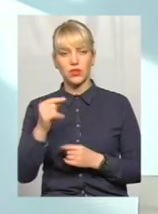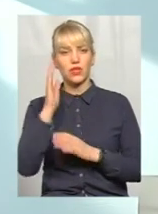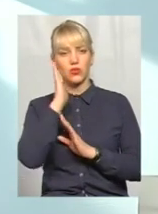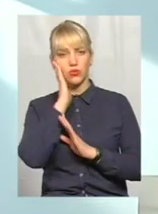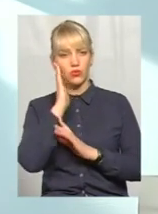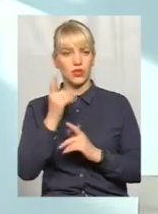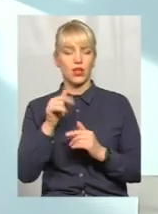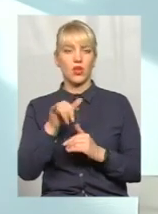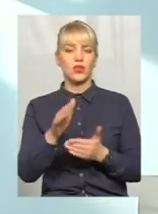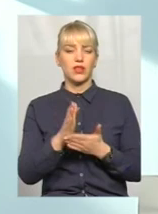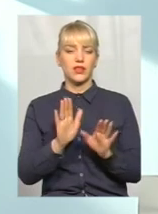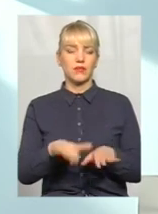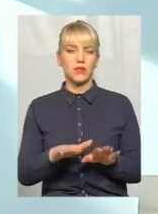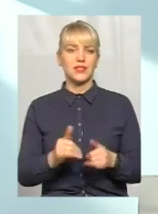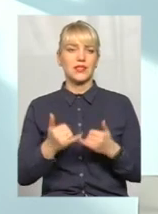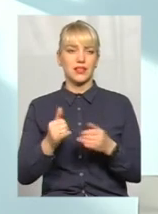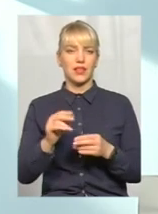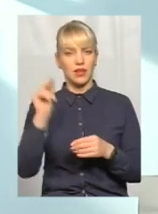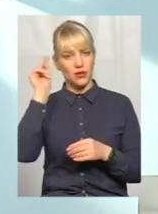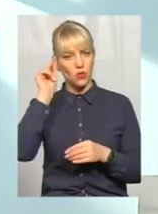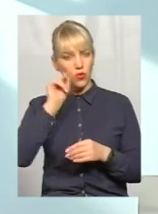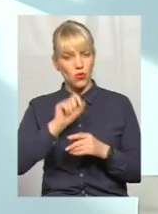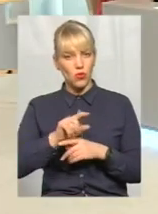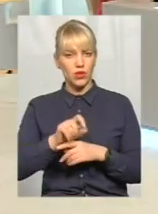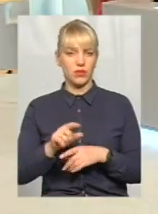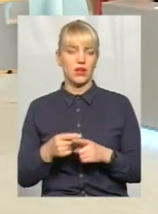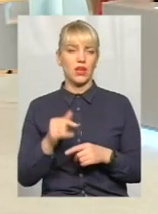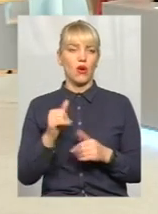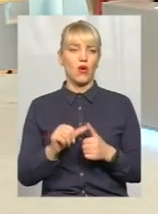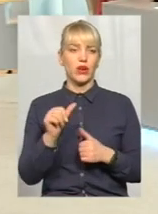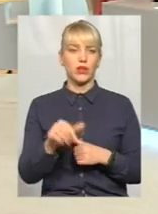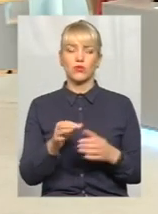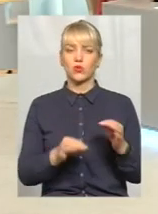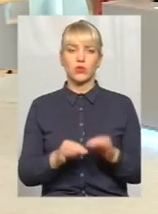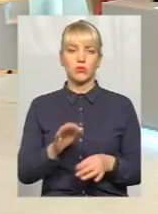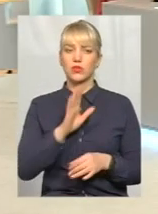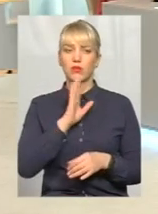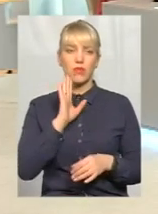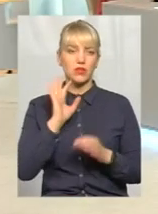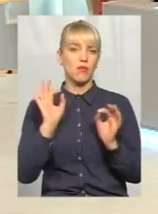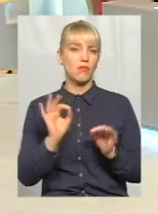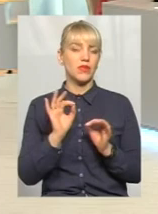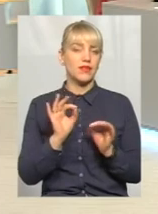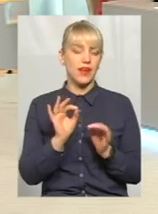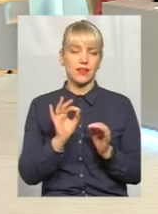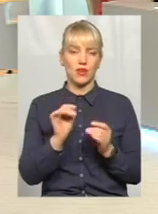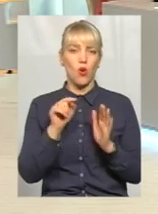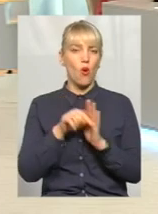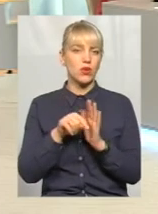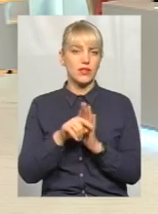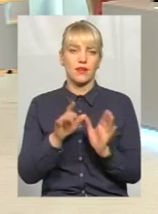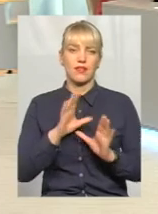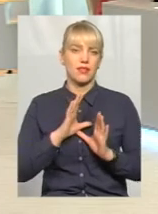місце для приготування уроків. Тобто, окрім судимості матері, більше ніяких ознак не було.